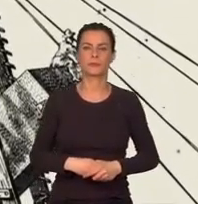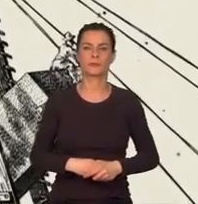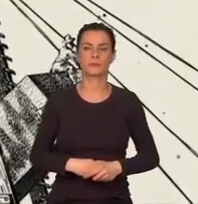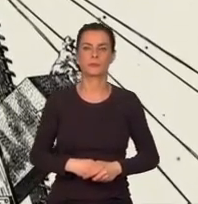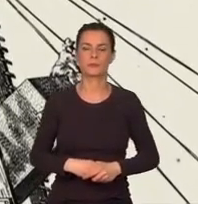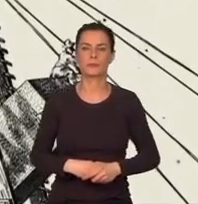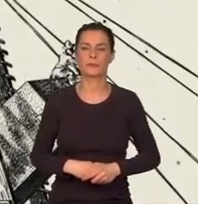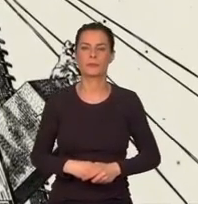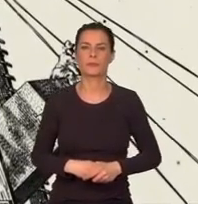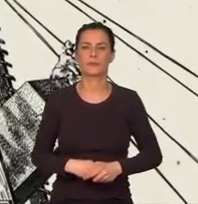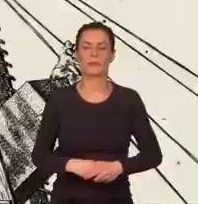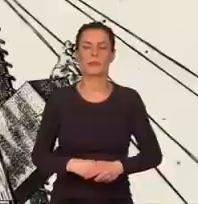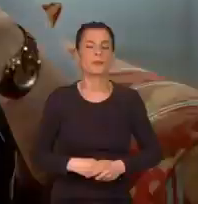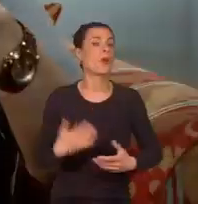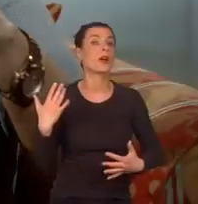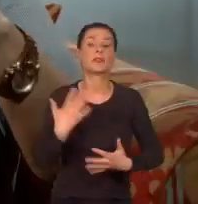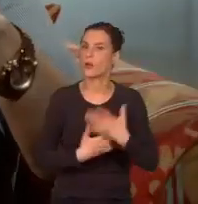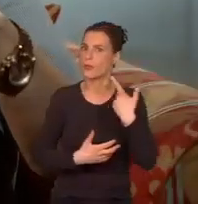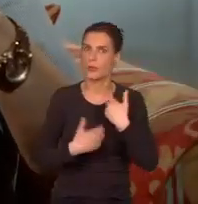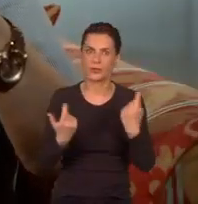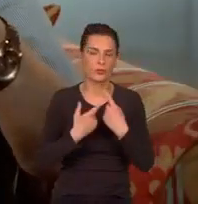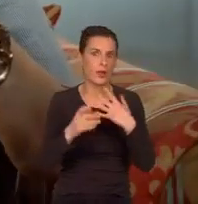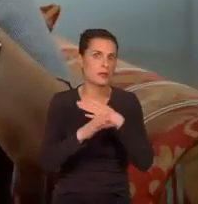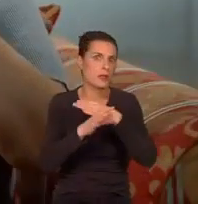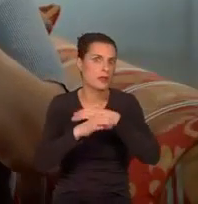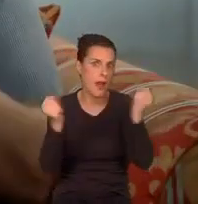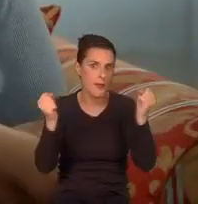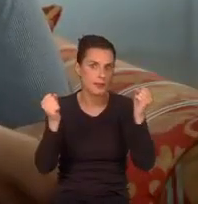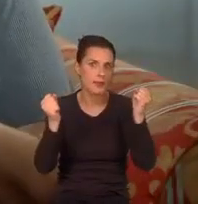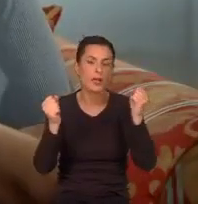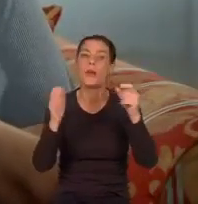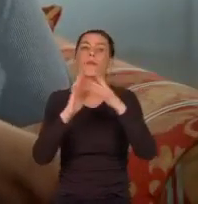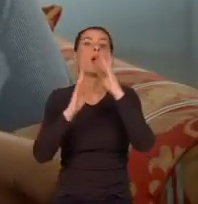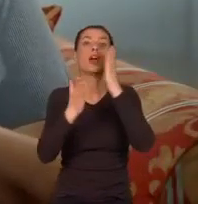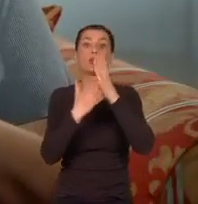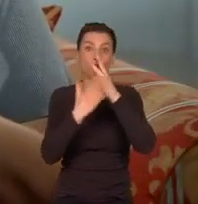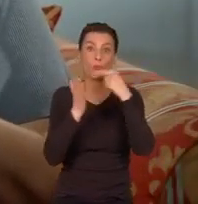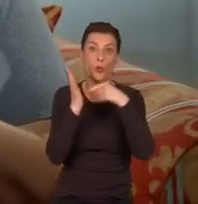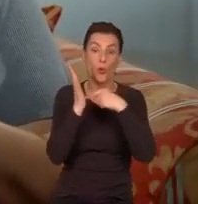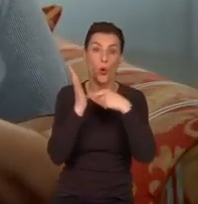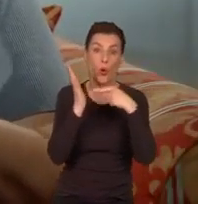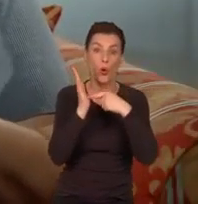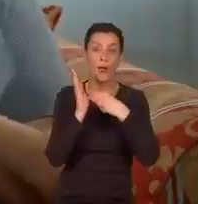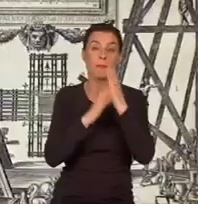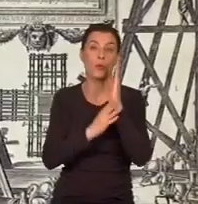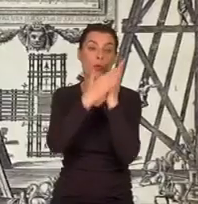Doszło do dramatycznego zdarzenia, gdy obelisk był mniej więcej pod takim kątem.